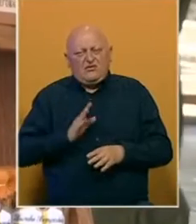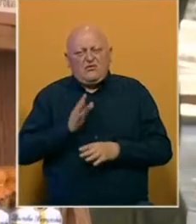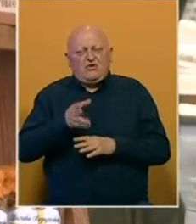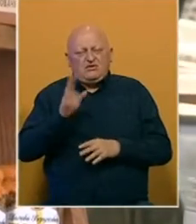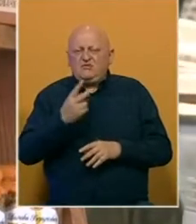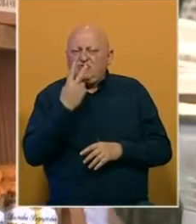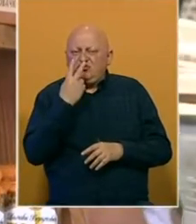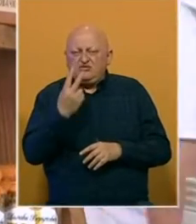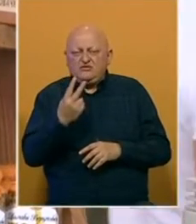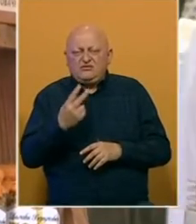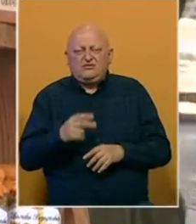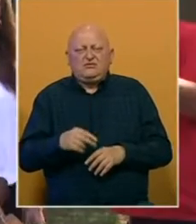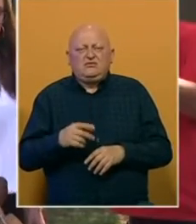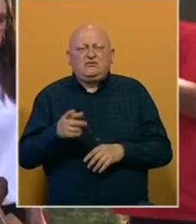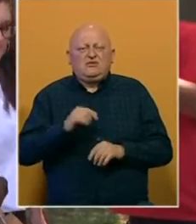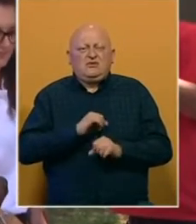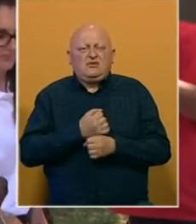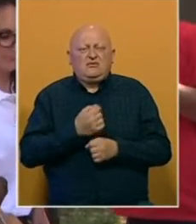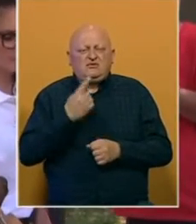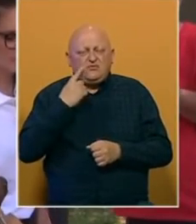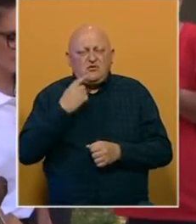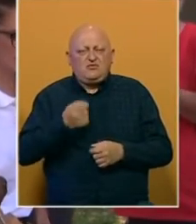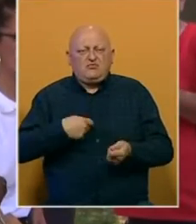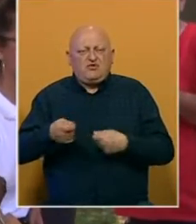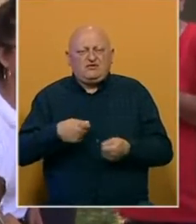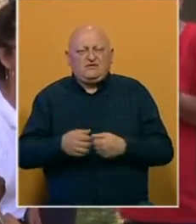moći pogledati i degustirati i hercegovačke proizvode.